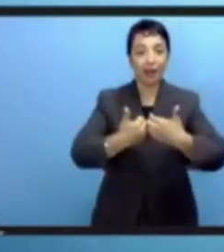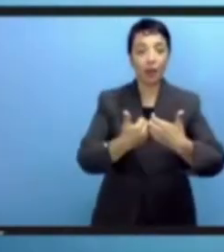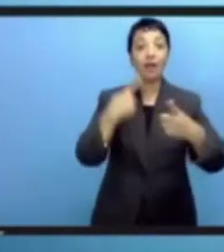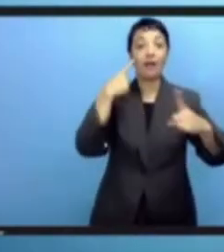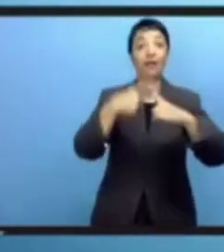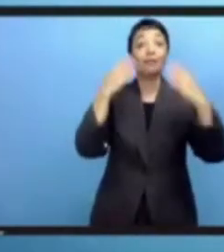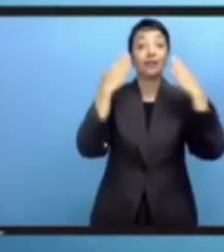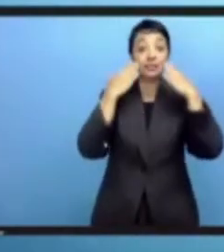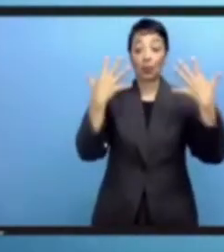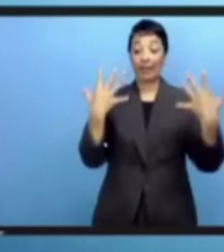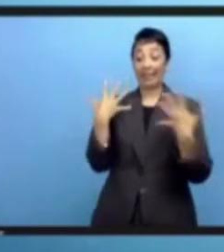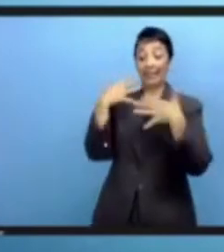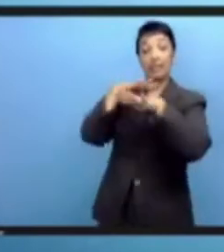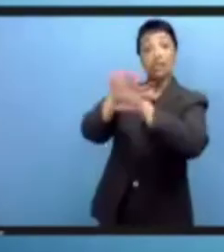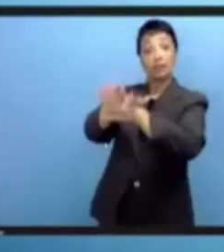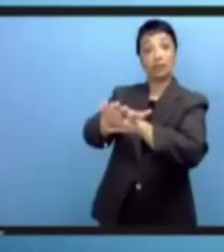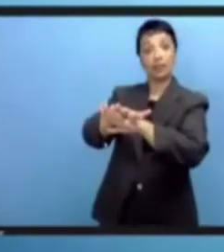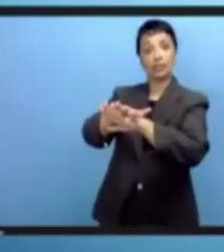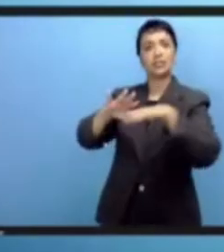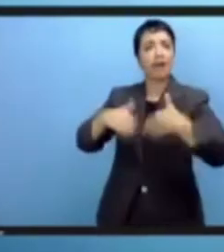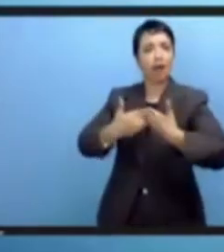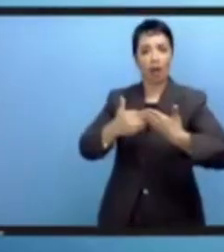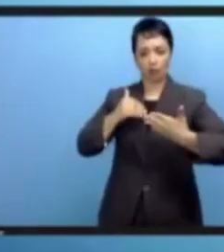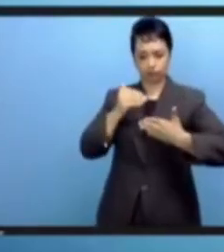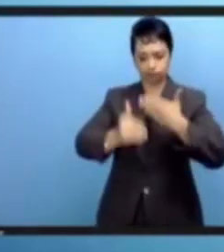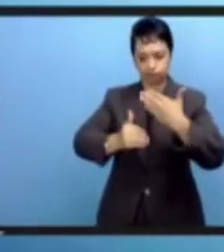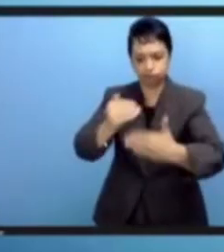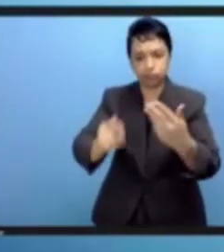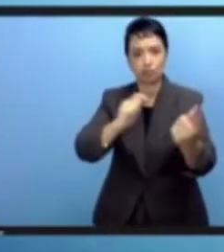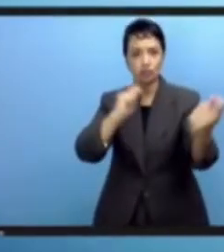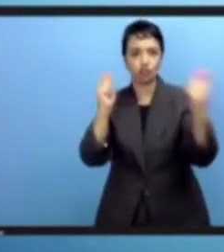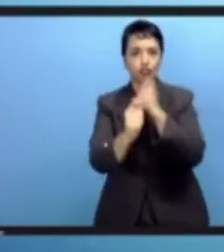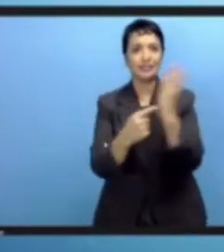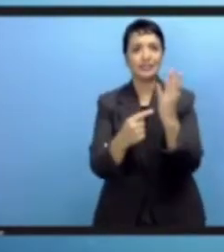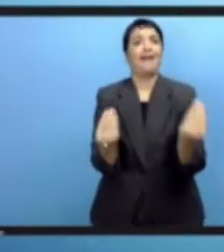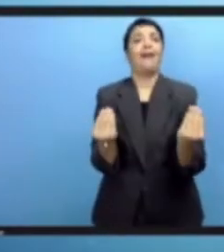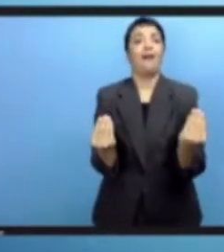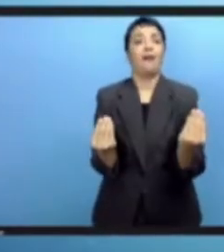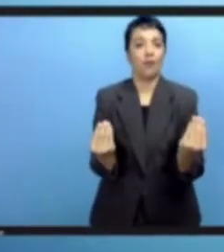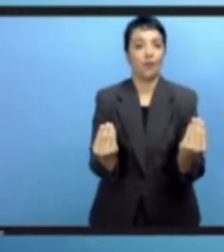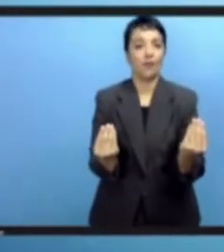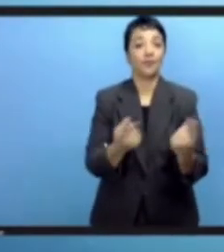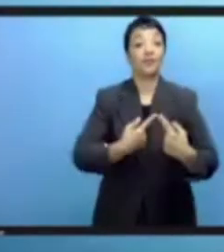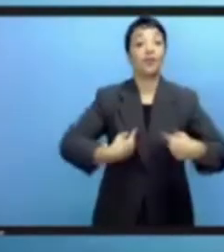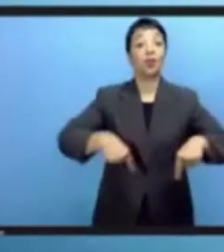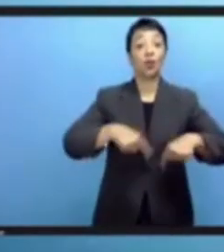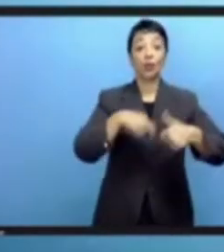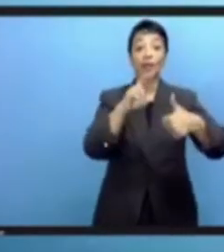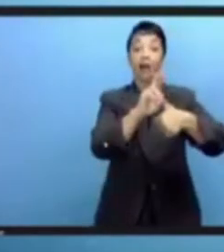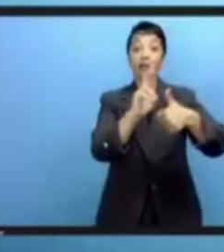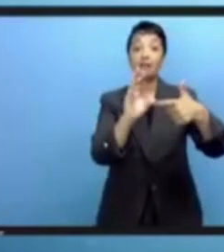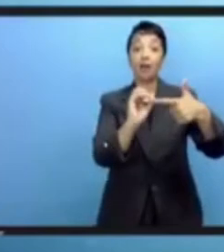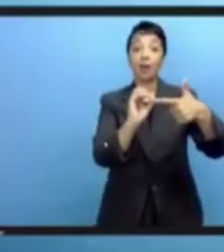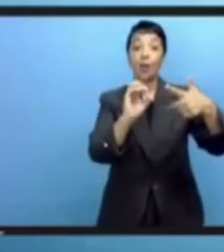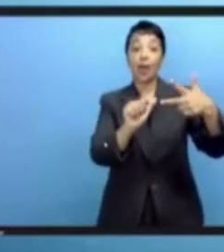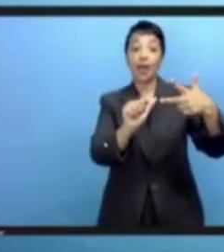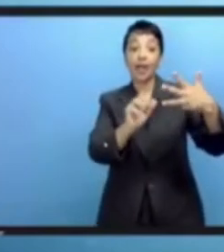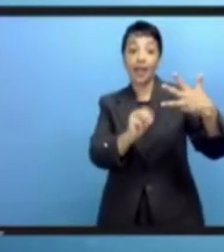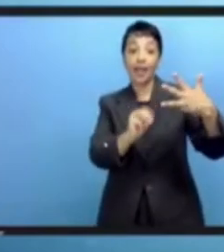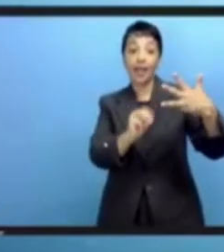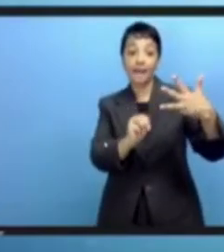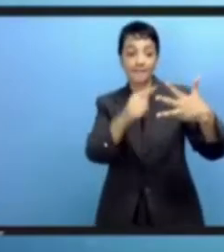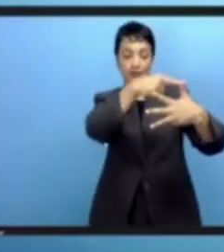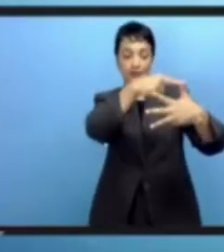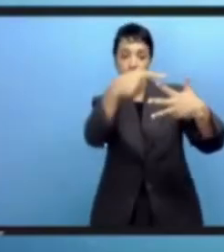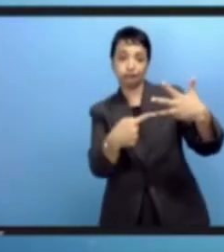أو كيفية تنفيذ التحول الرقمي ونشر عمليات التحول الرقمي مرة أخرى فإن المنهج الخاص